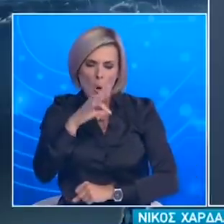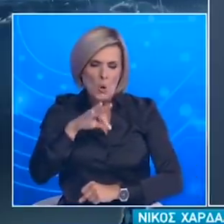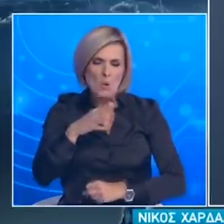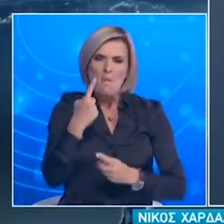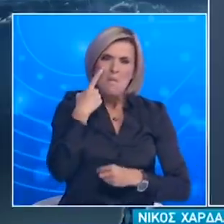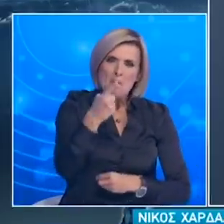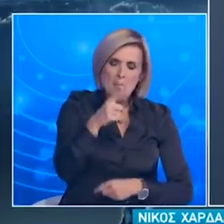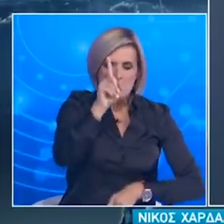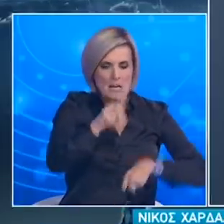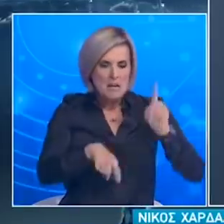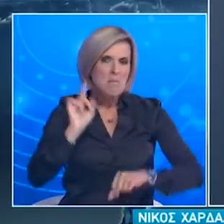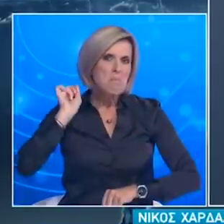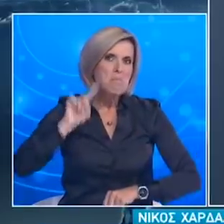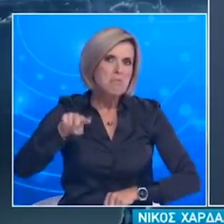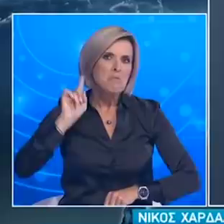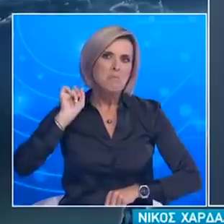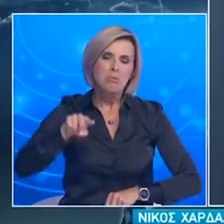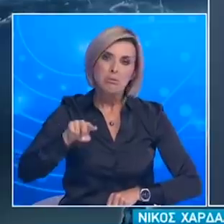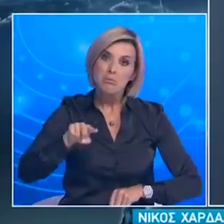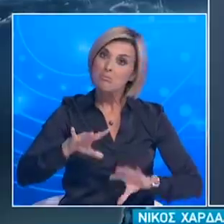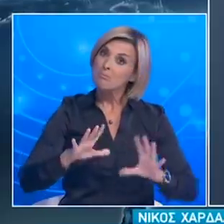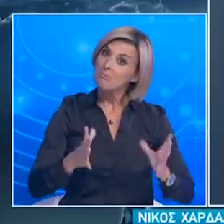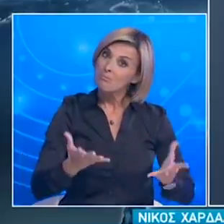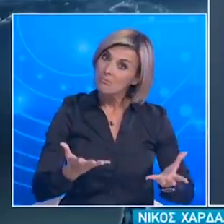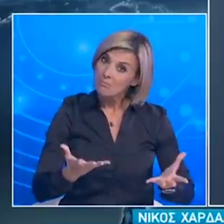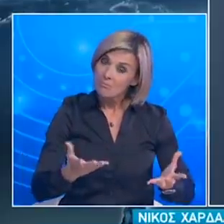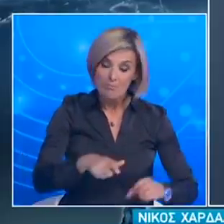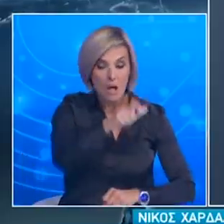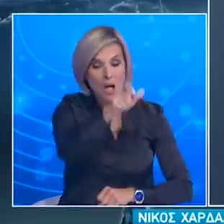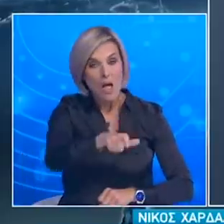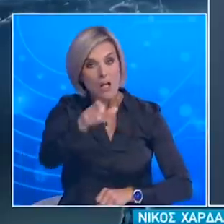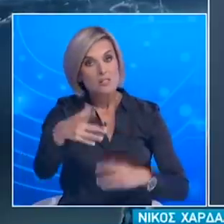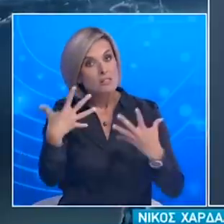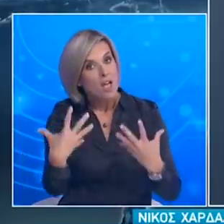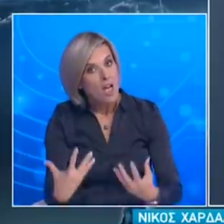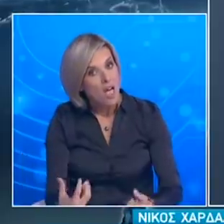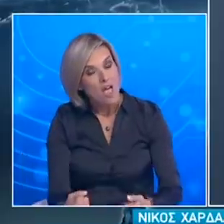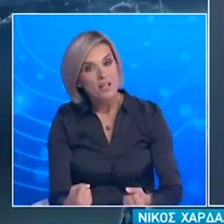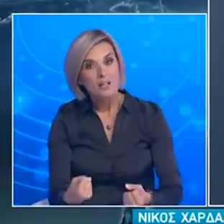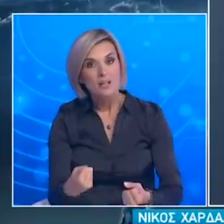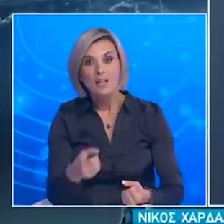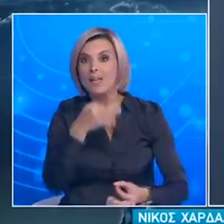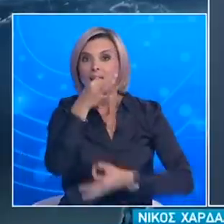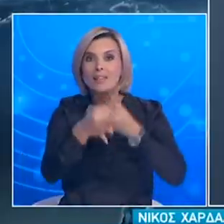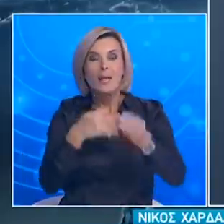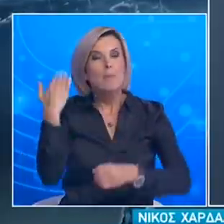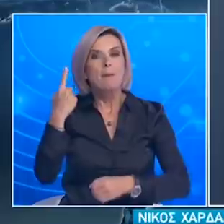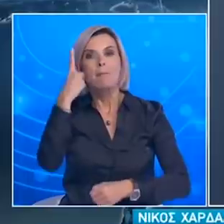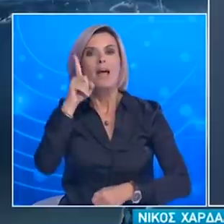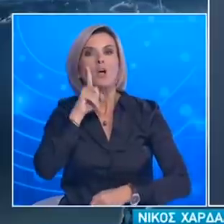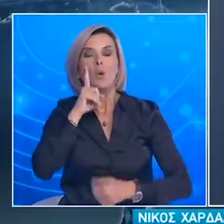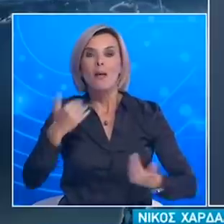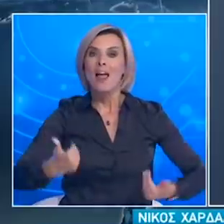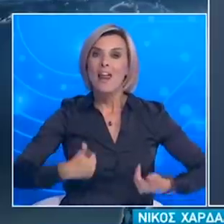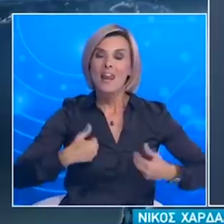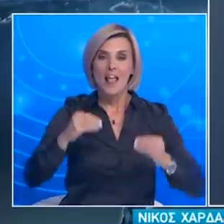προβληματίζουν βαθιά γιατί ζητήματα ατομικής ευθύνης υπάρχουν στην περίπτωση μιας εμεκοαθερούμενης η οποία ενώ ενημερώνεται ότι